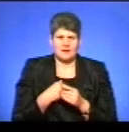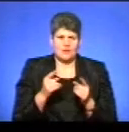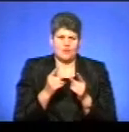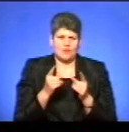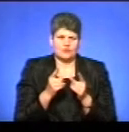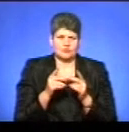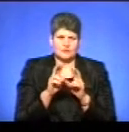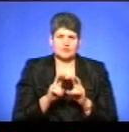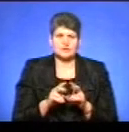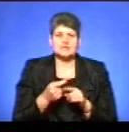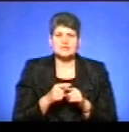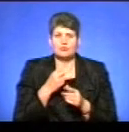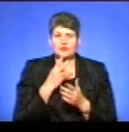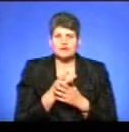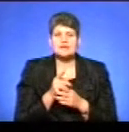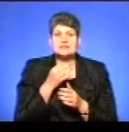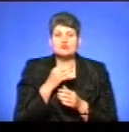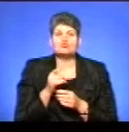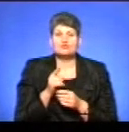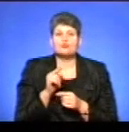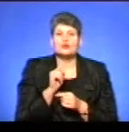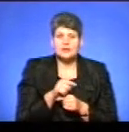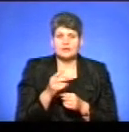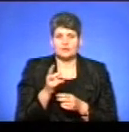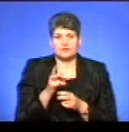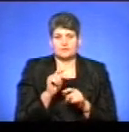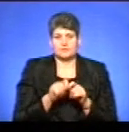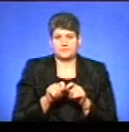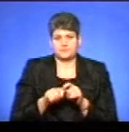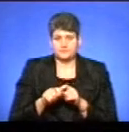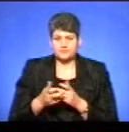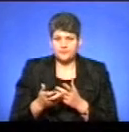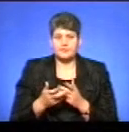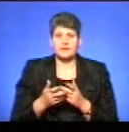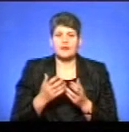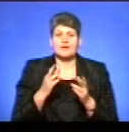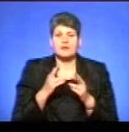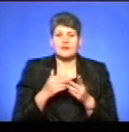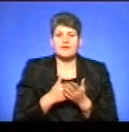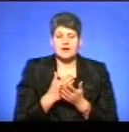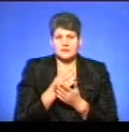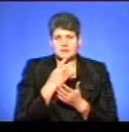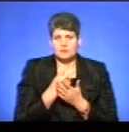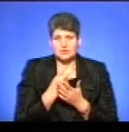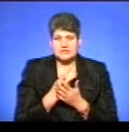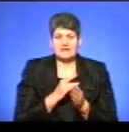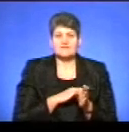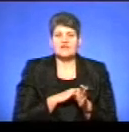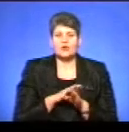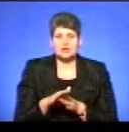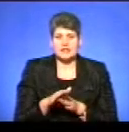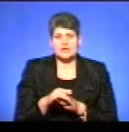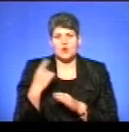характеризую ці показники і скажу, чому їх потрібно досліджувати як якісні показники виконання